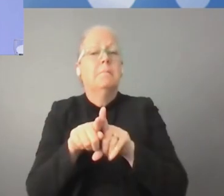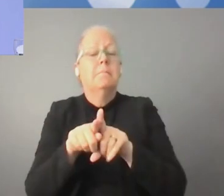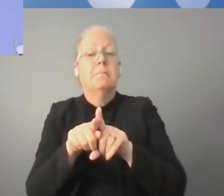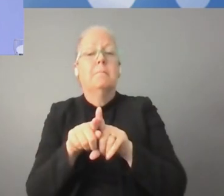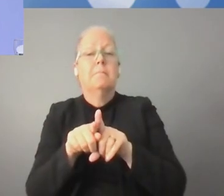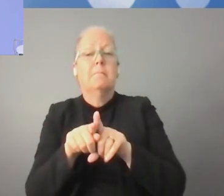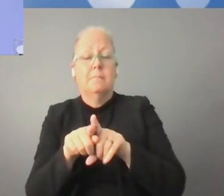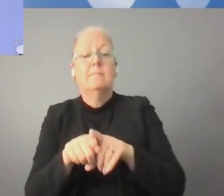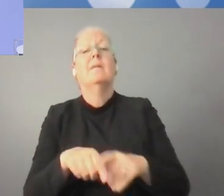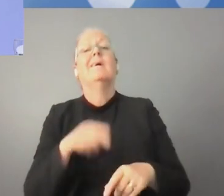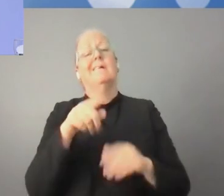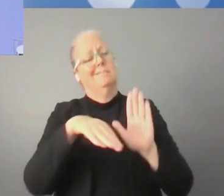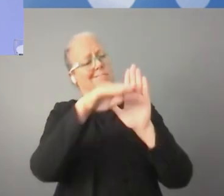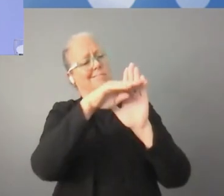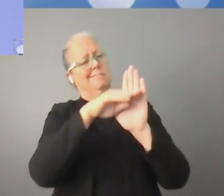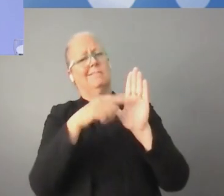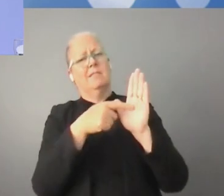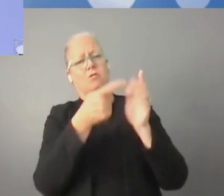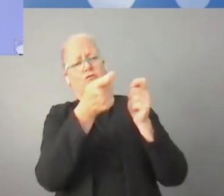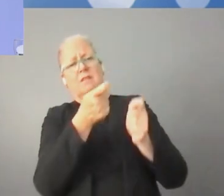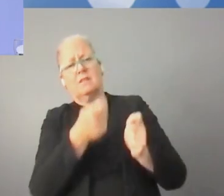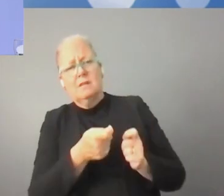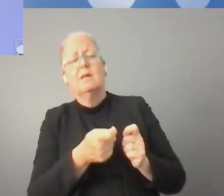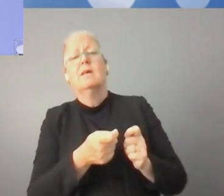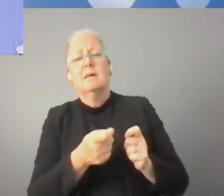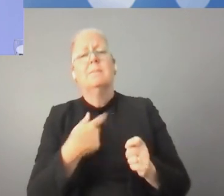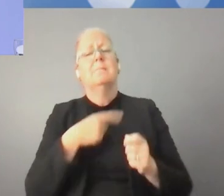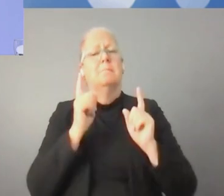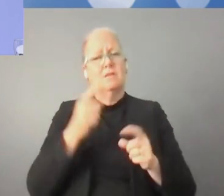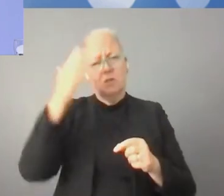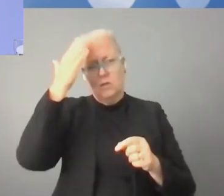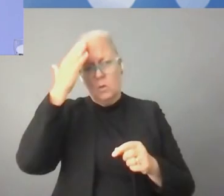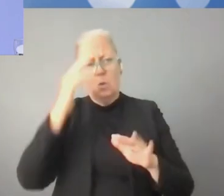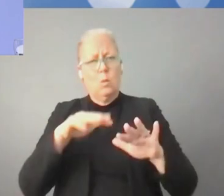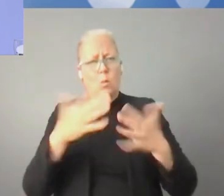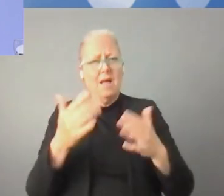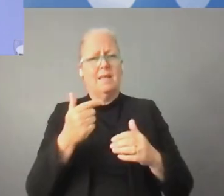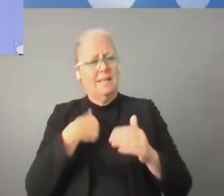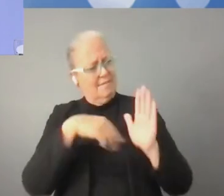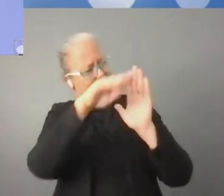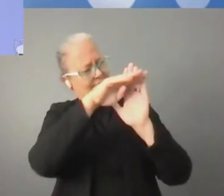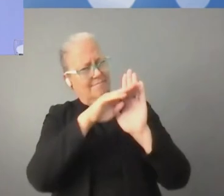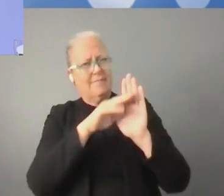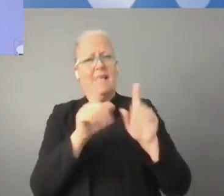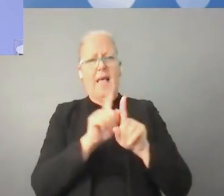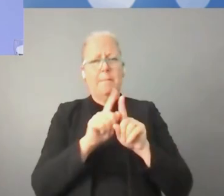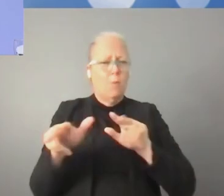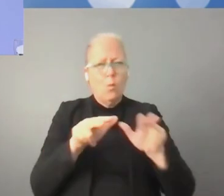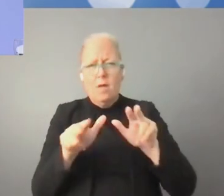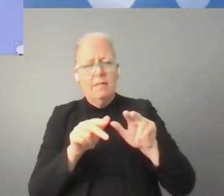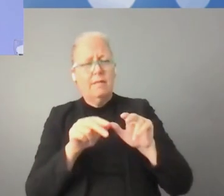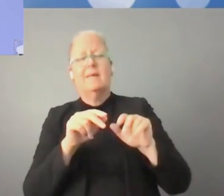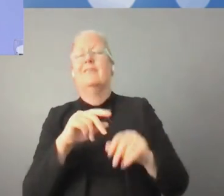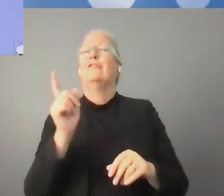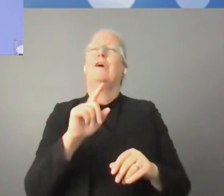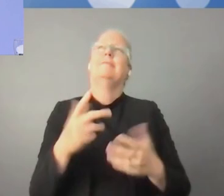سرور أقبل المعلومات التي قالت عنها وعن هذه التغييرات المزمعة. عندما نتحدث عن